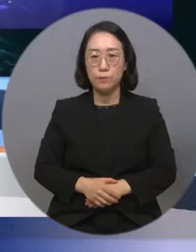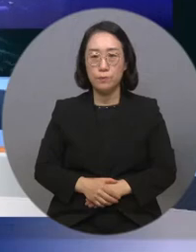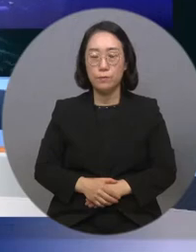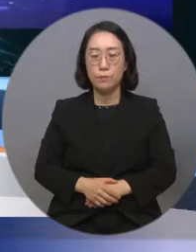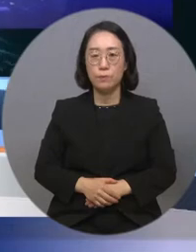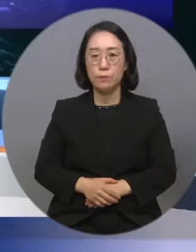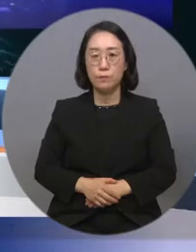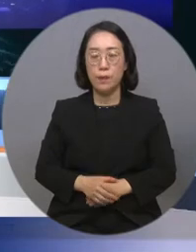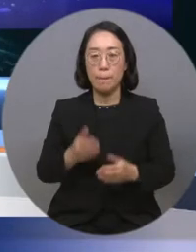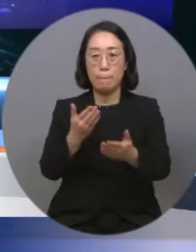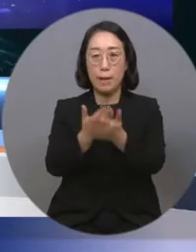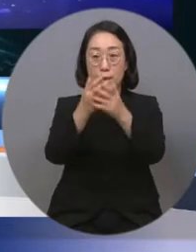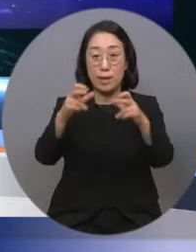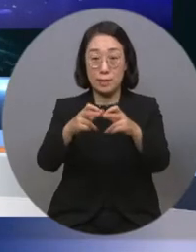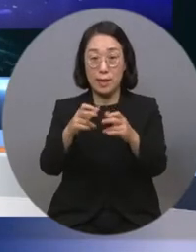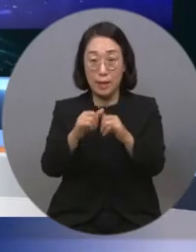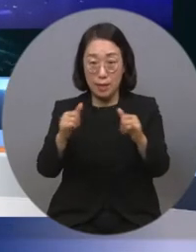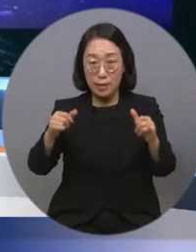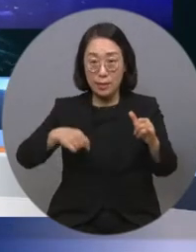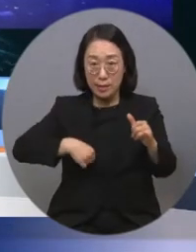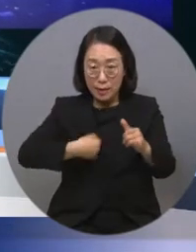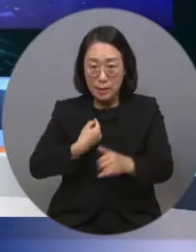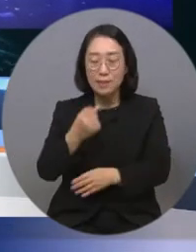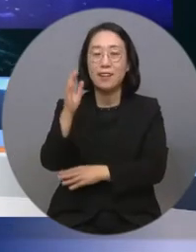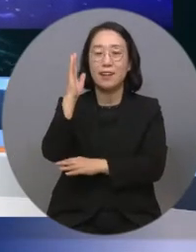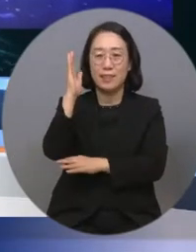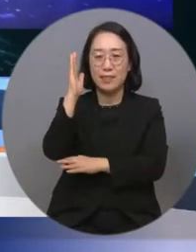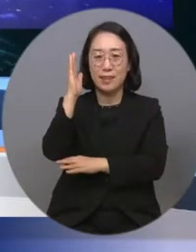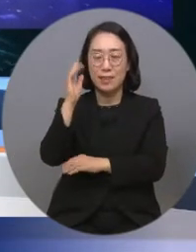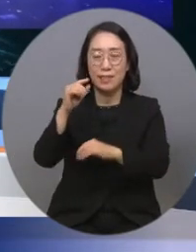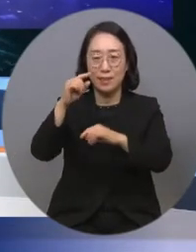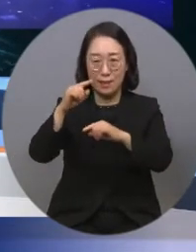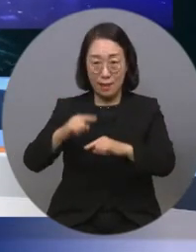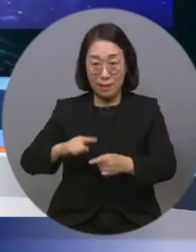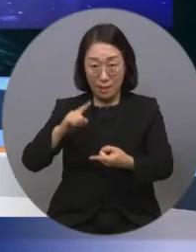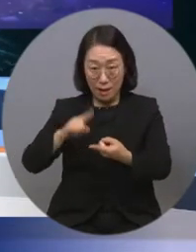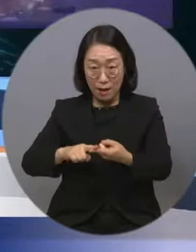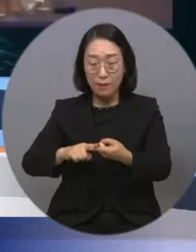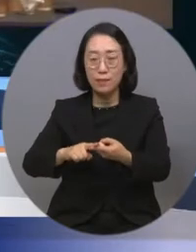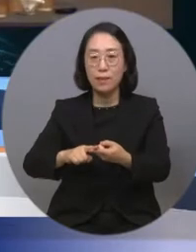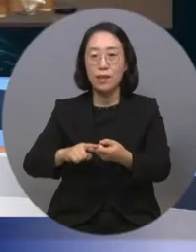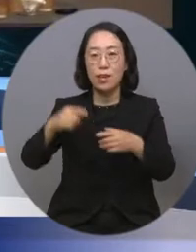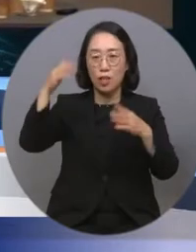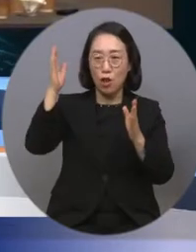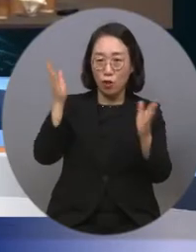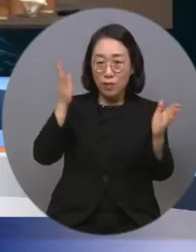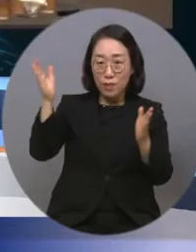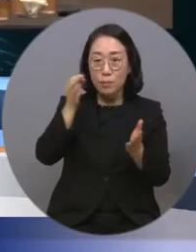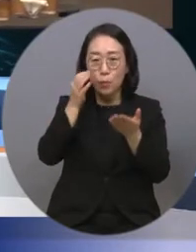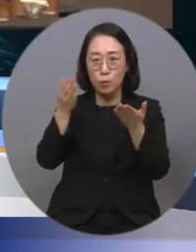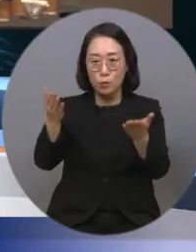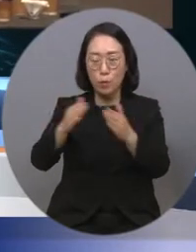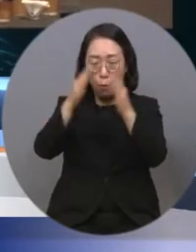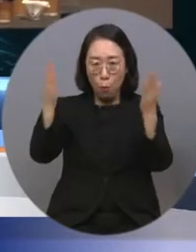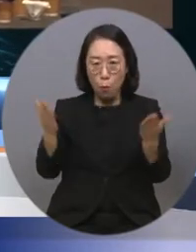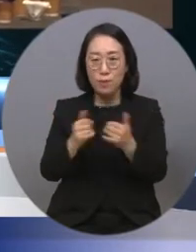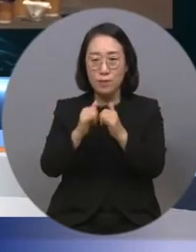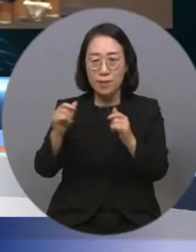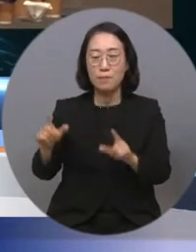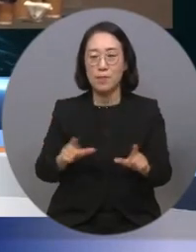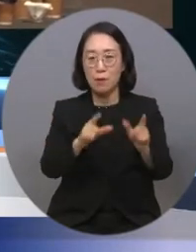발달 장애인들이 자신들의 이야기를 담은 연극을 선보였습니다. 우리 모두의 일상이 녹아있다고 하는데요.